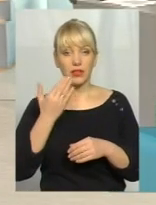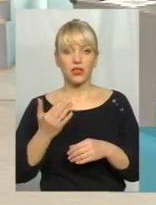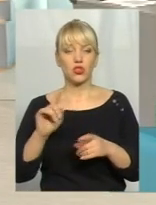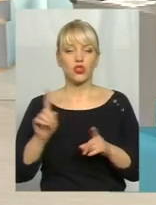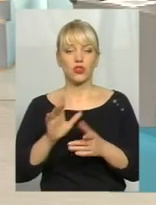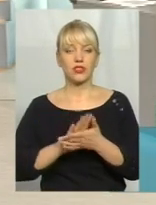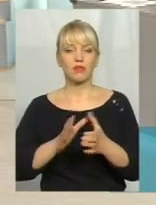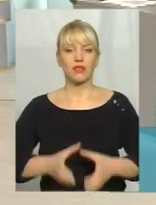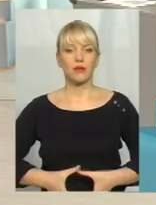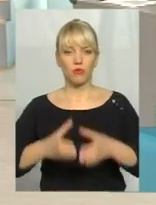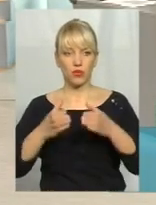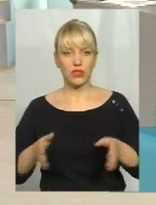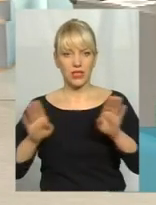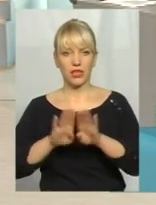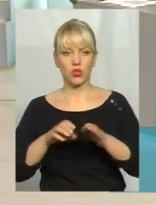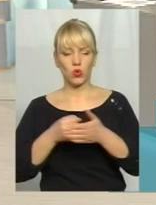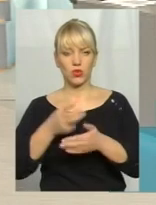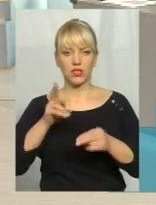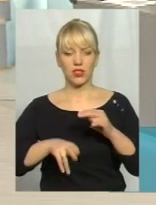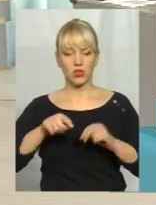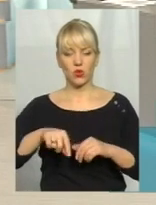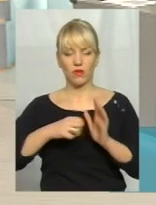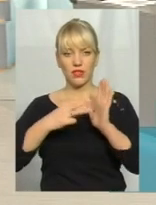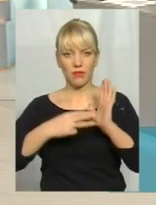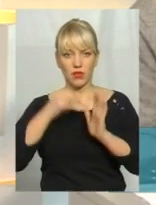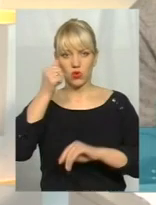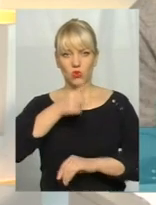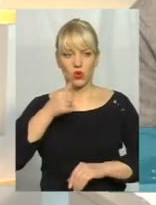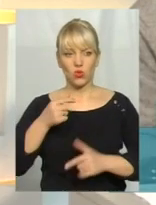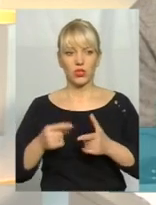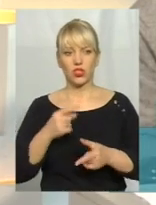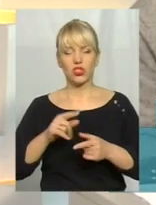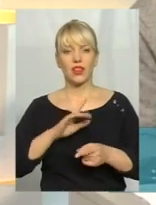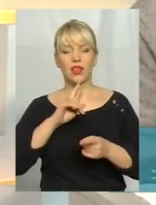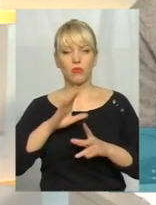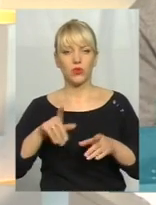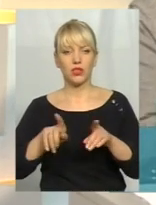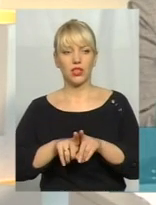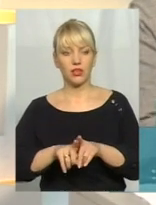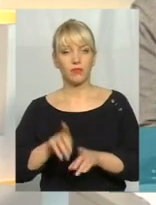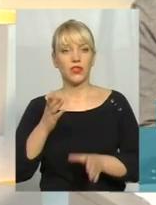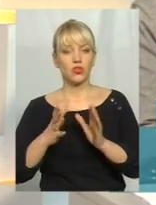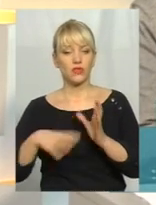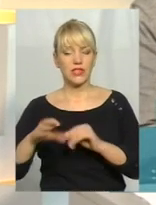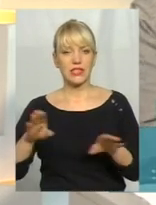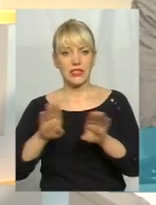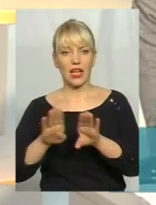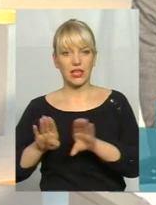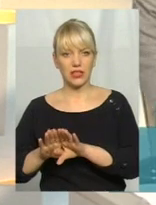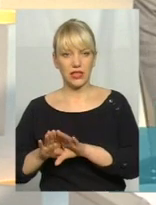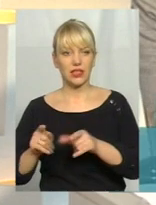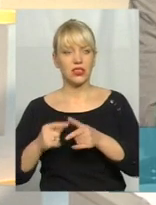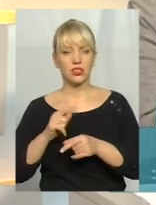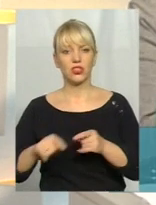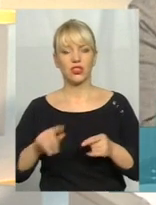смітті проводи закриють до кінця цього року, 2018 року. І чи не станеться так, що, якщо всі закрити, чи не